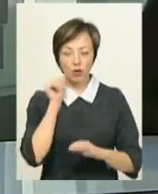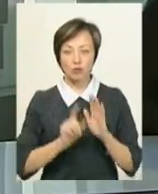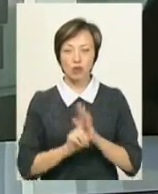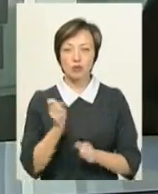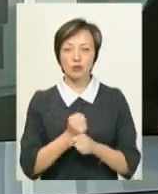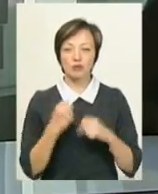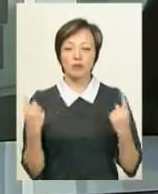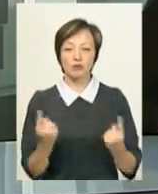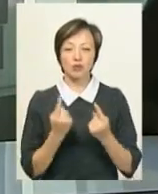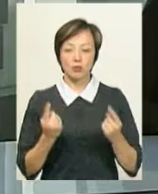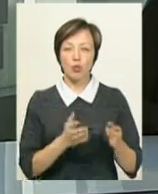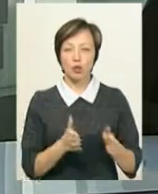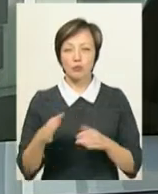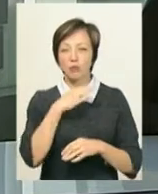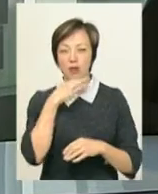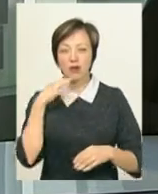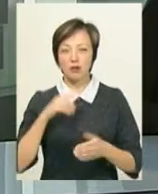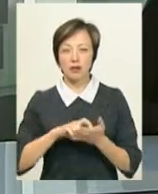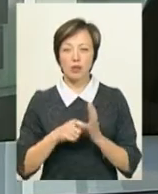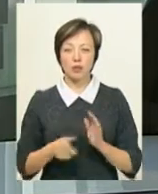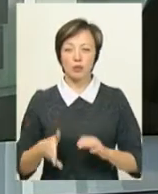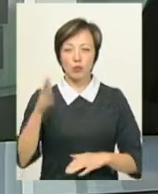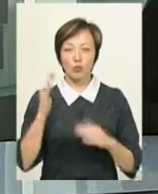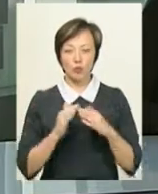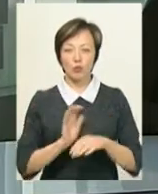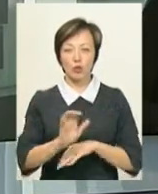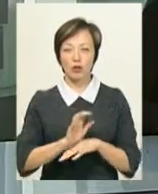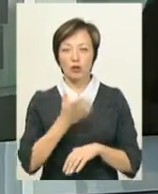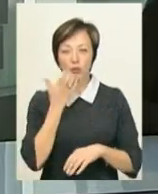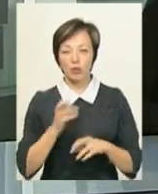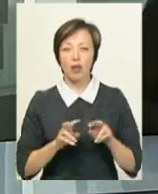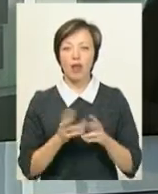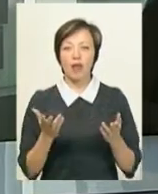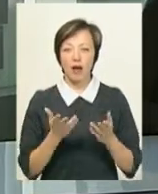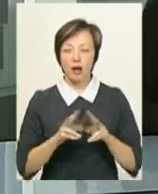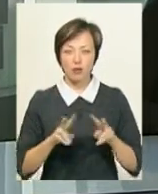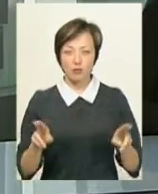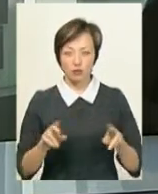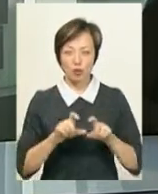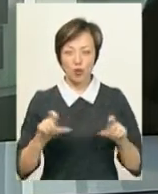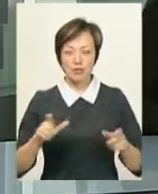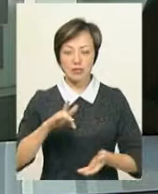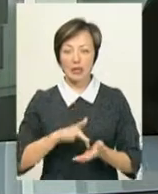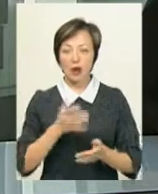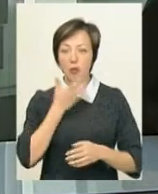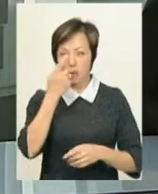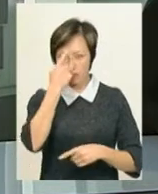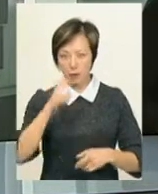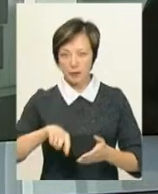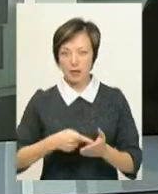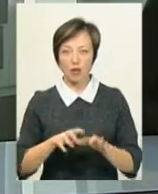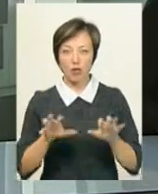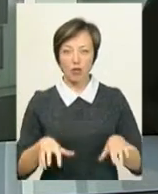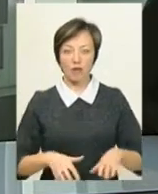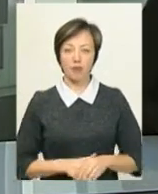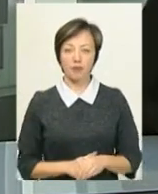працювати в звичному режимі. В багатоквартирні будинки подають тепло, як і в школи з центральним опаленням, повідомив міський голова Михайло